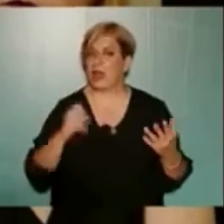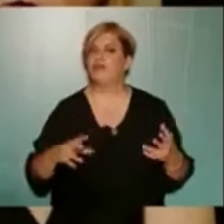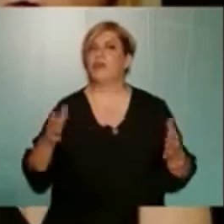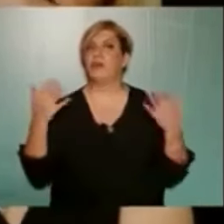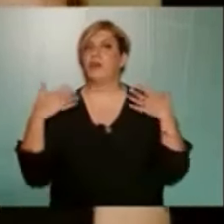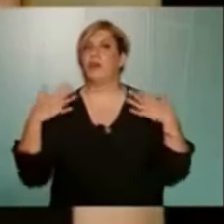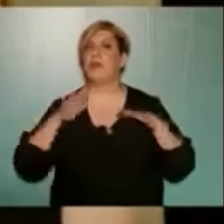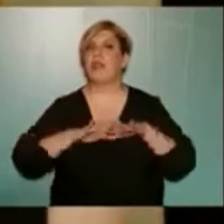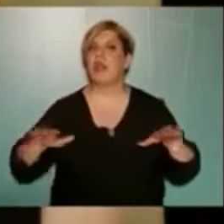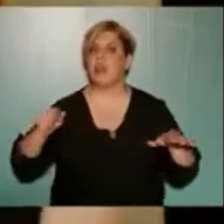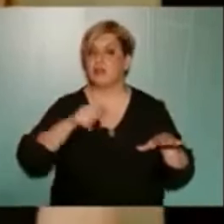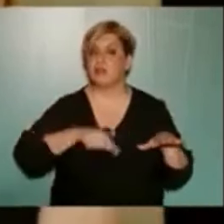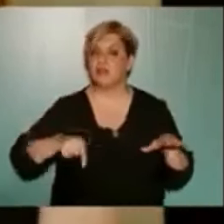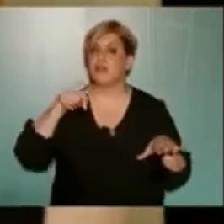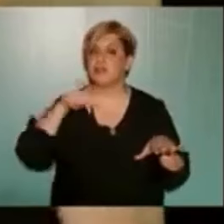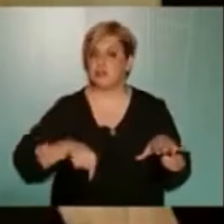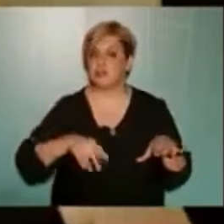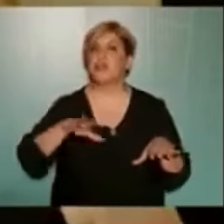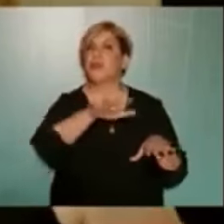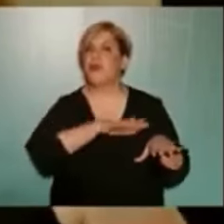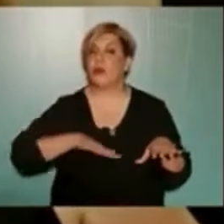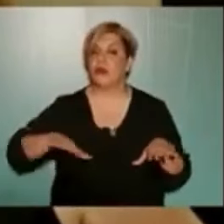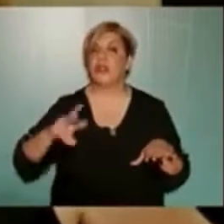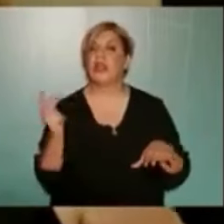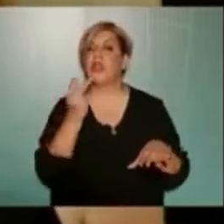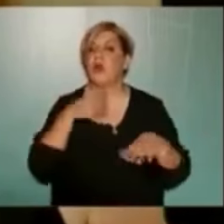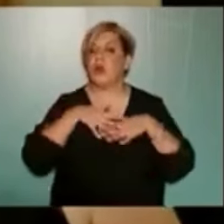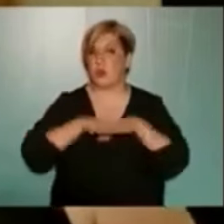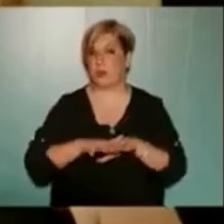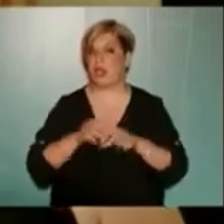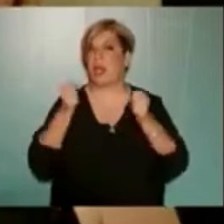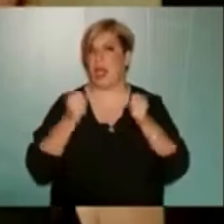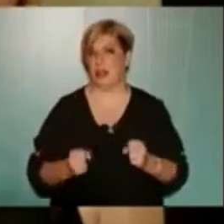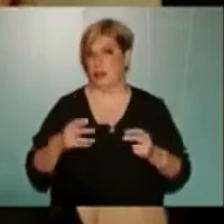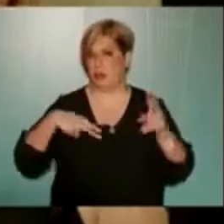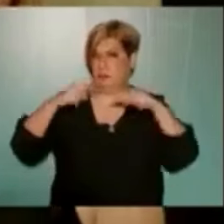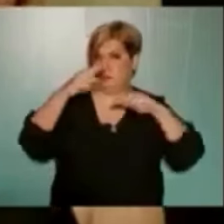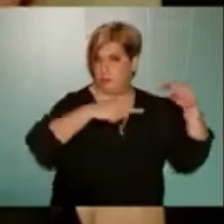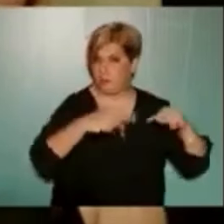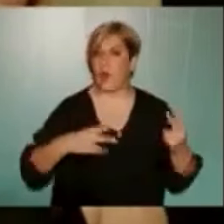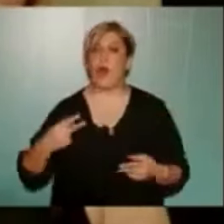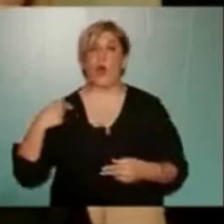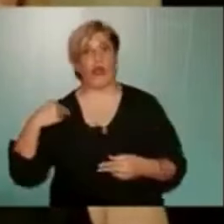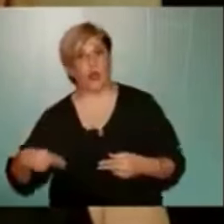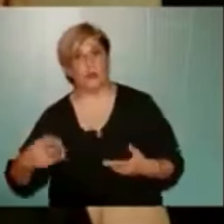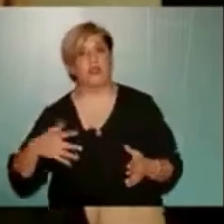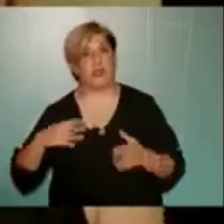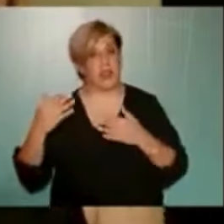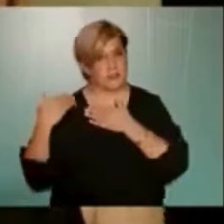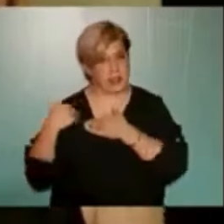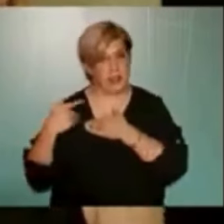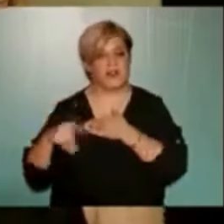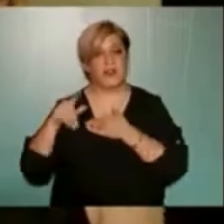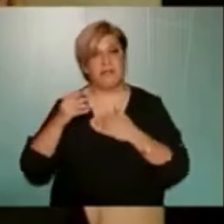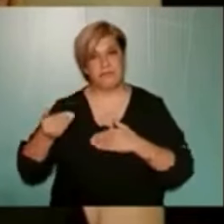διέξοδο τα παιδιά τους και οι ίδιοι καθώς σε αυτούς τους χώρους κοινωνικοποιούνται και οι κάτοικοι. Ο Δήμος είναι υπεύθυνος που δεν